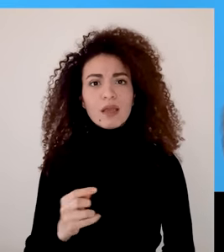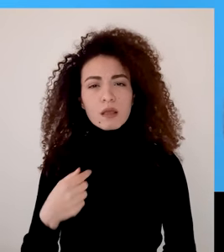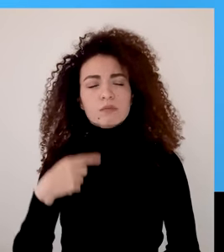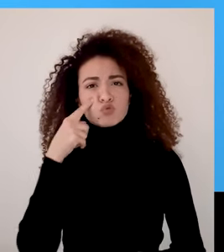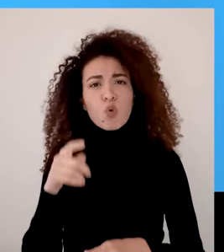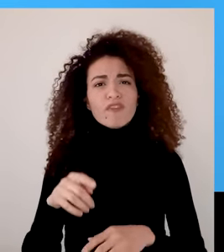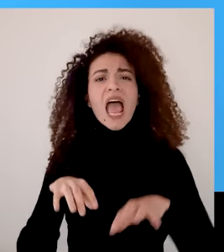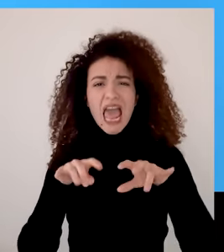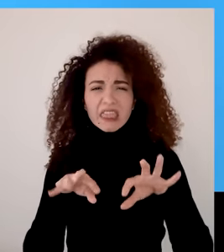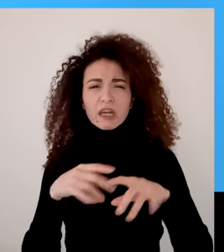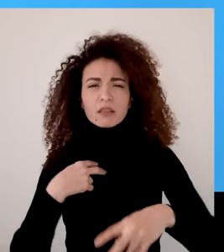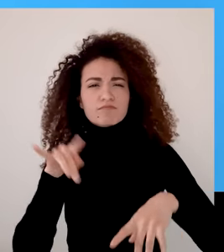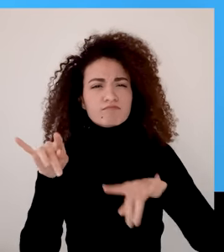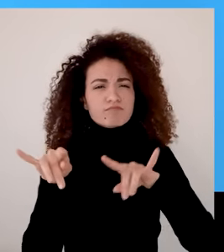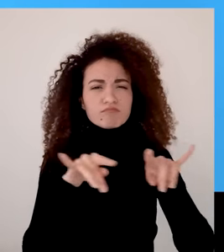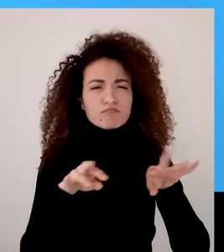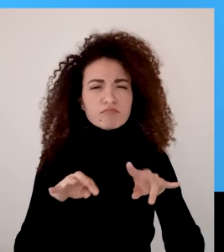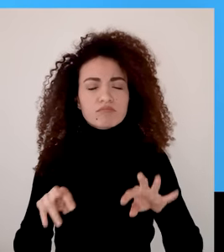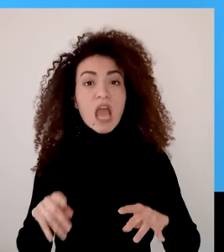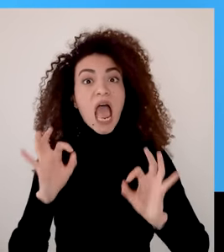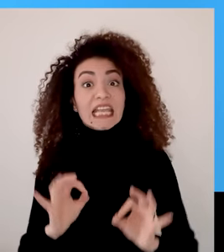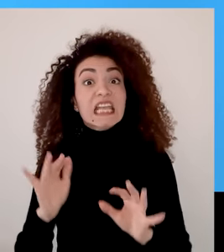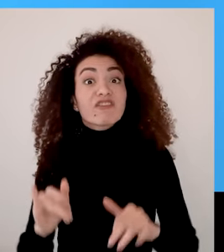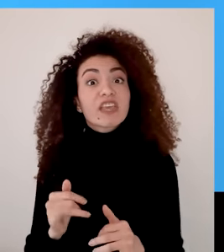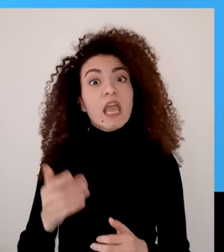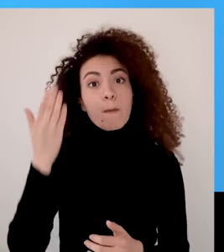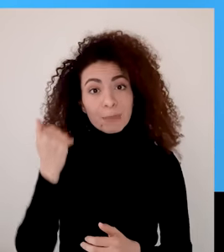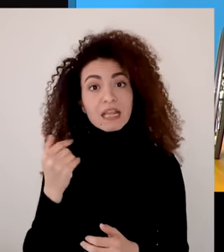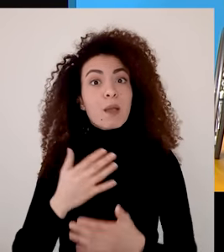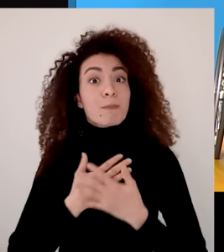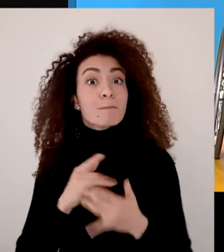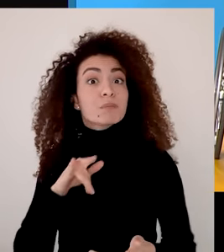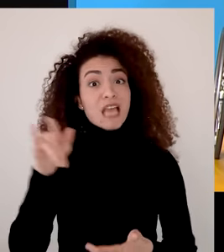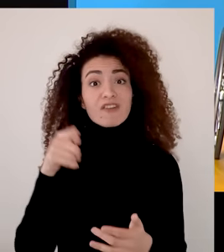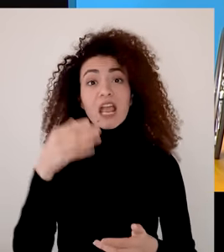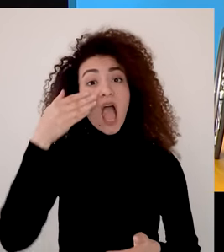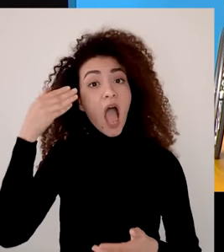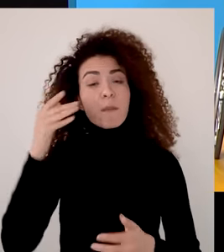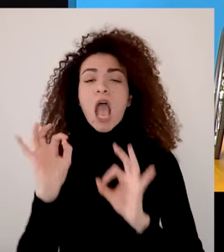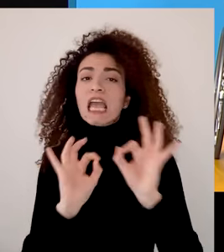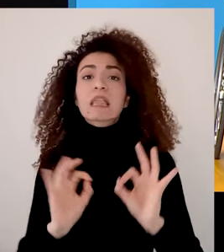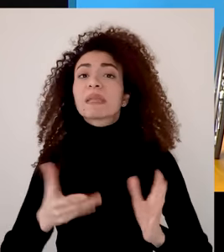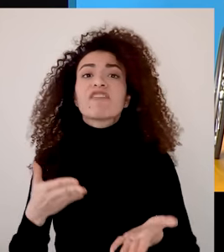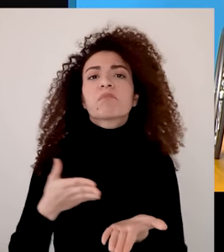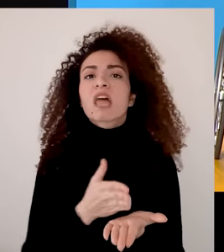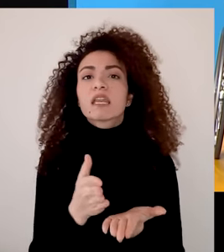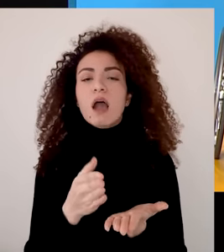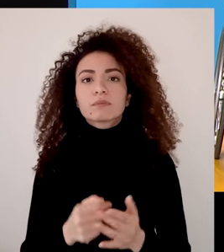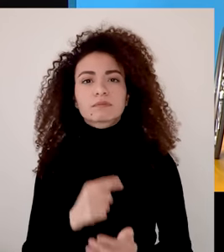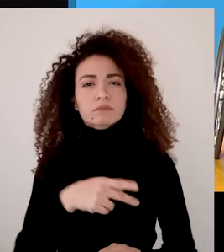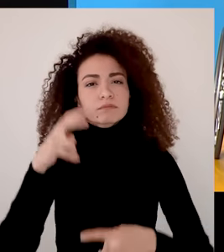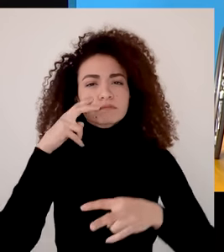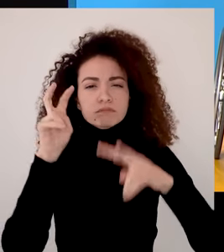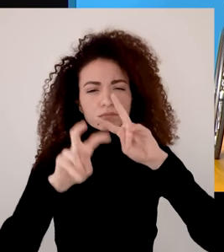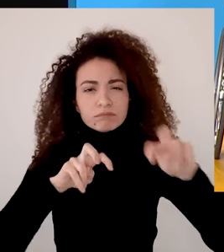فماذا لو بحثت على الإنترنت لأجد معلومات مفيدة لي بهذا المجال؟ وعند قيمة بالبحث اكتسبت دينا خبرات غنية